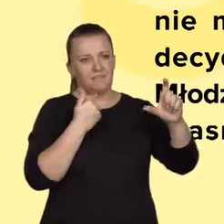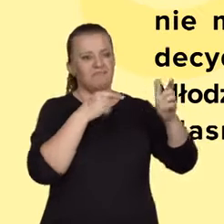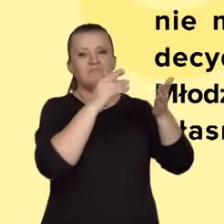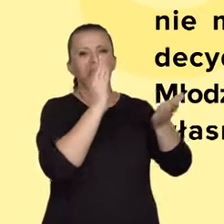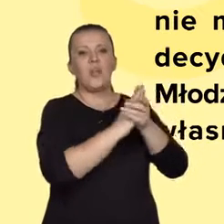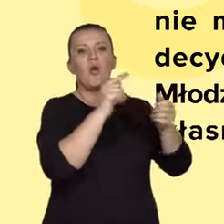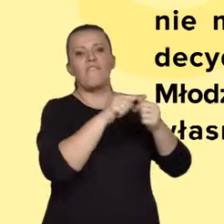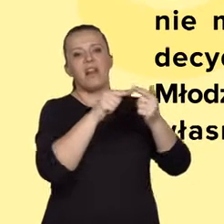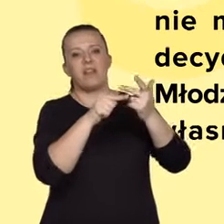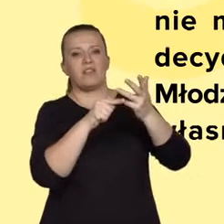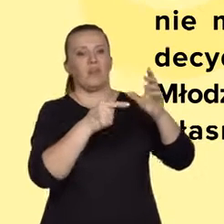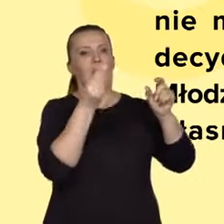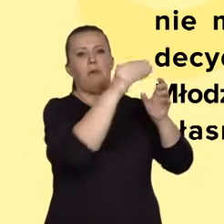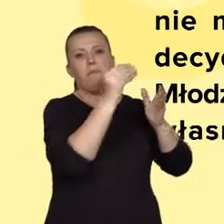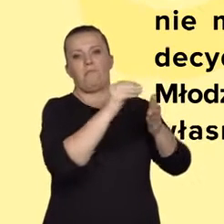argumentów.